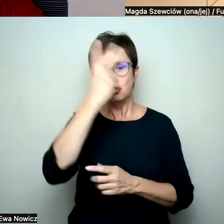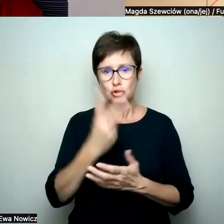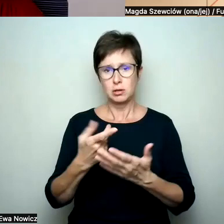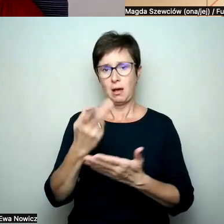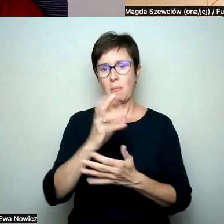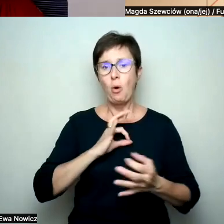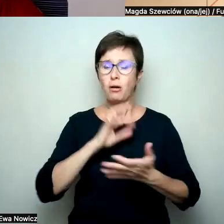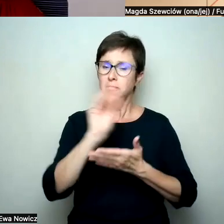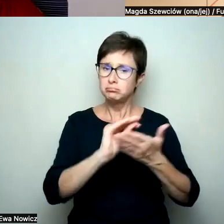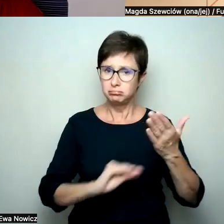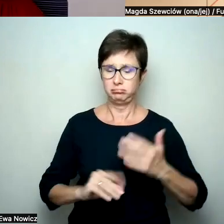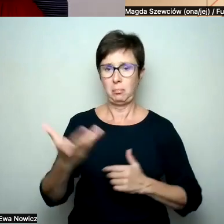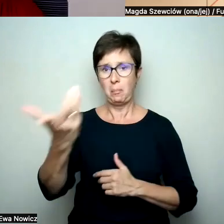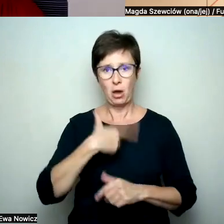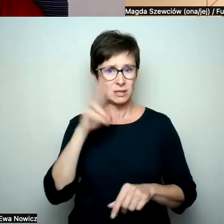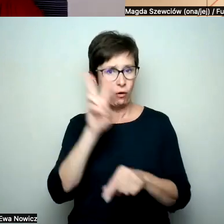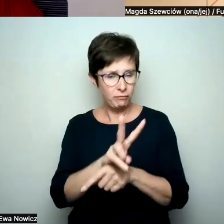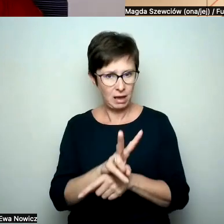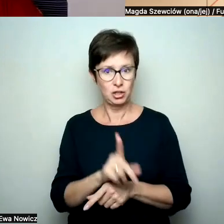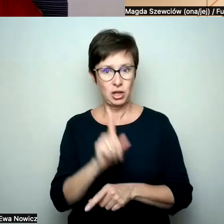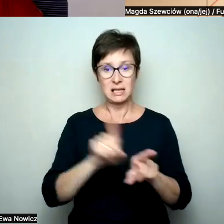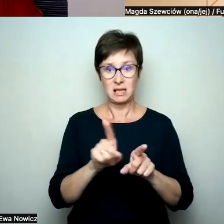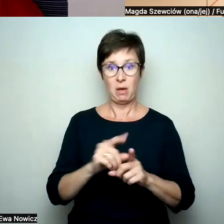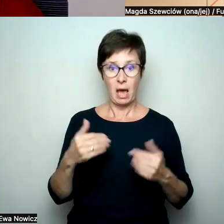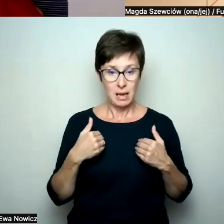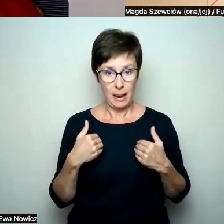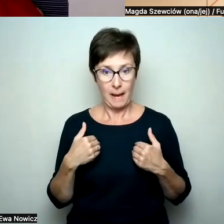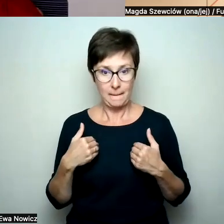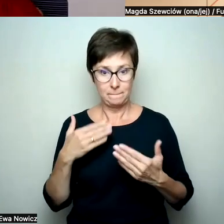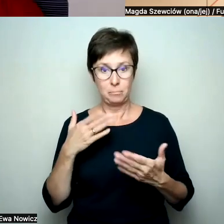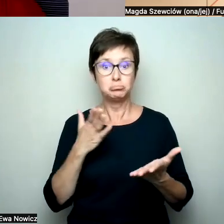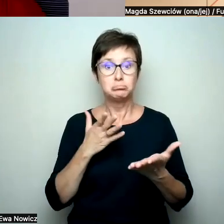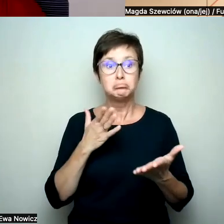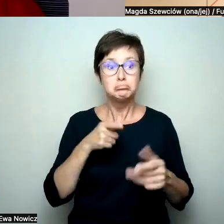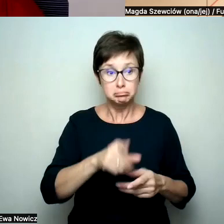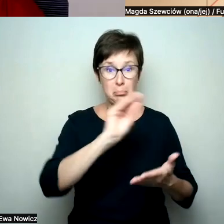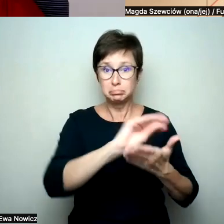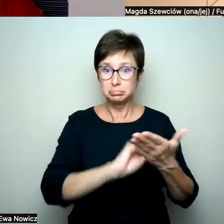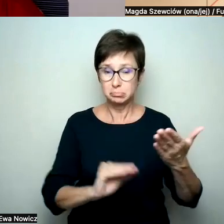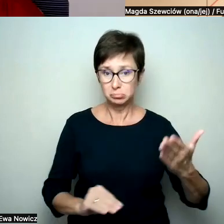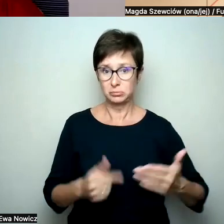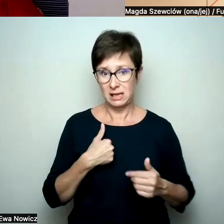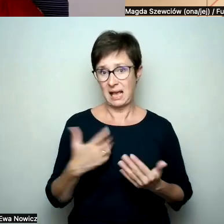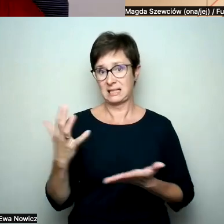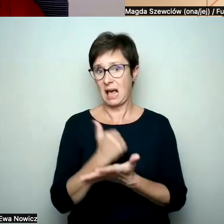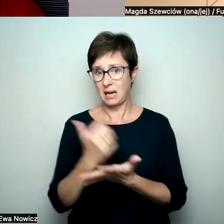z takich praktycznych rzeczy, na przykład możliwość zarabiania na pisaniu, na robieniu tego, co mnie cieszy, to